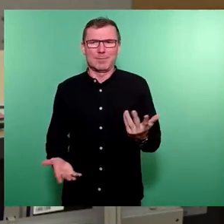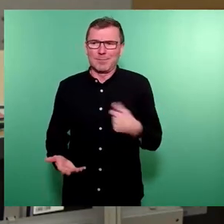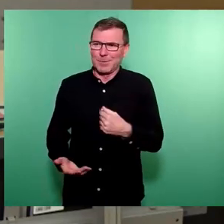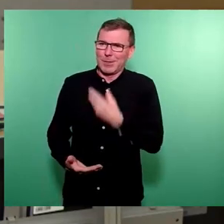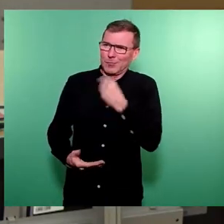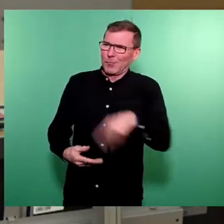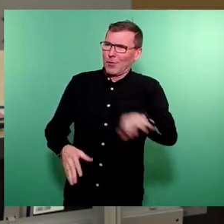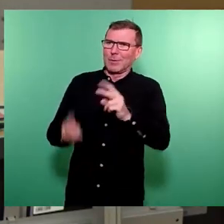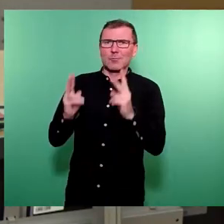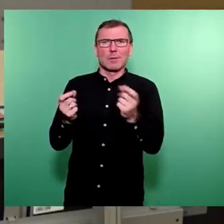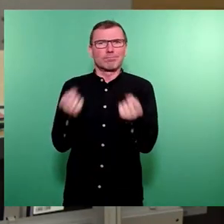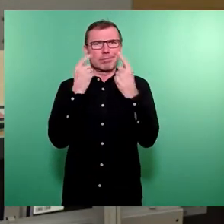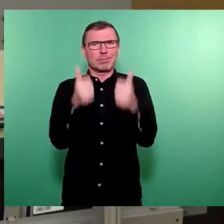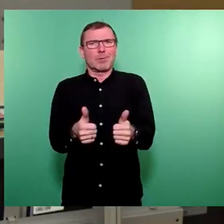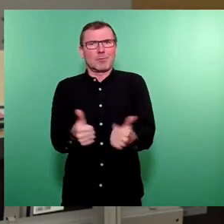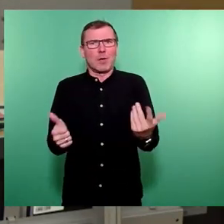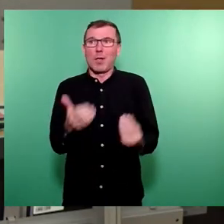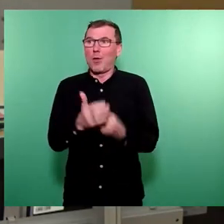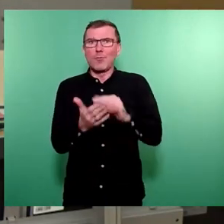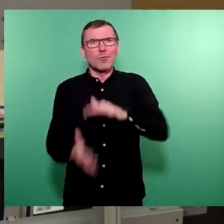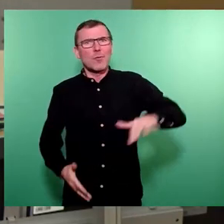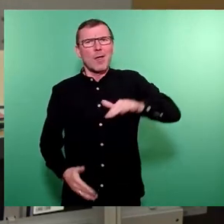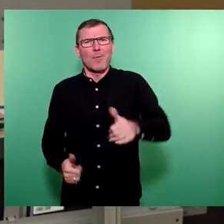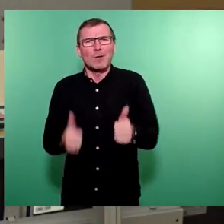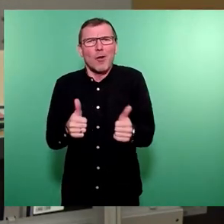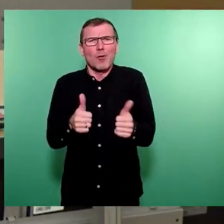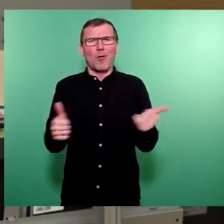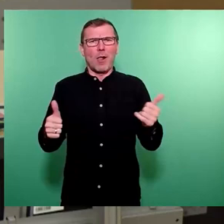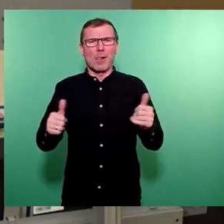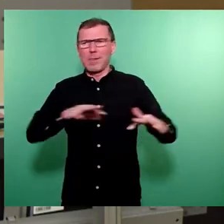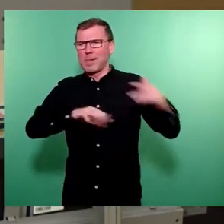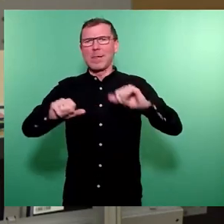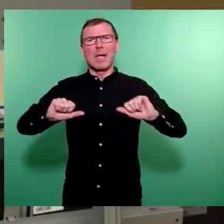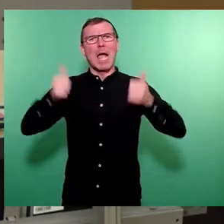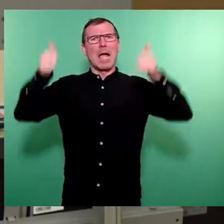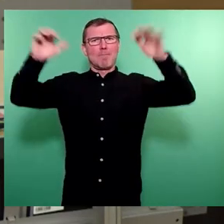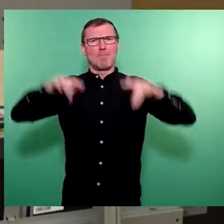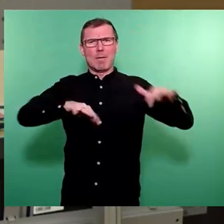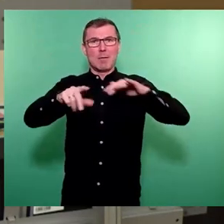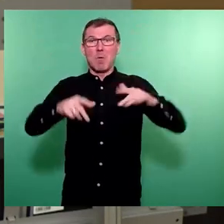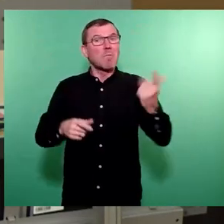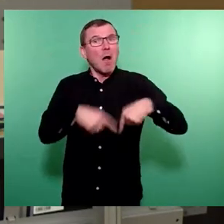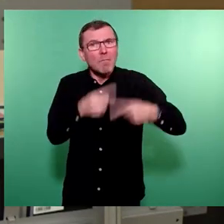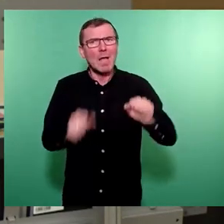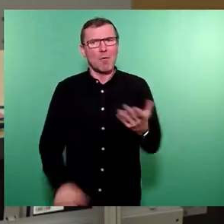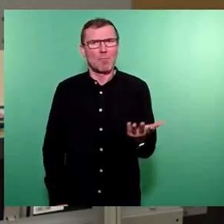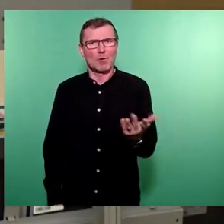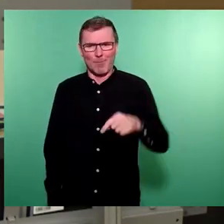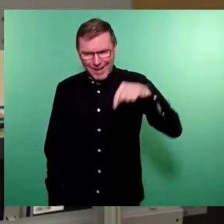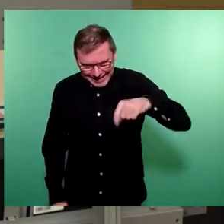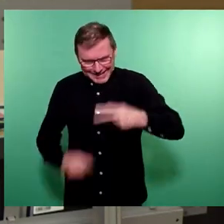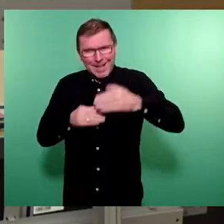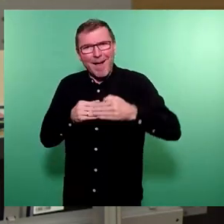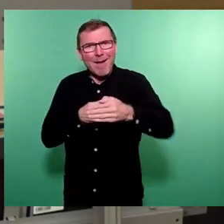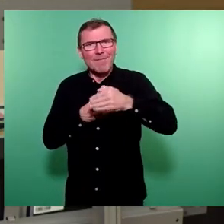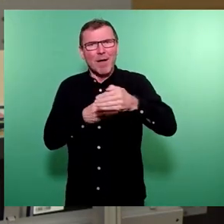gut getan. Das hat, wenn man Neumarkt sieht oder sowas, für eine tolle Belebung geführt. Vielleicht kann man das auch auf Dauer mal machen, aber jetzt, in der Phase, wo die wieder